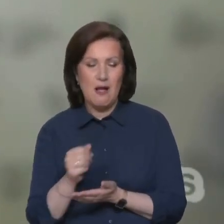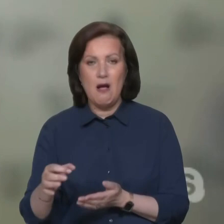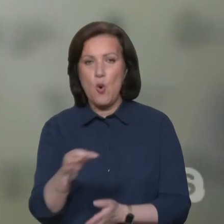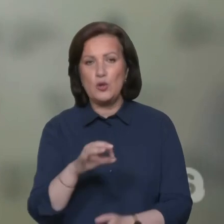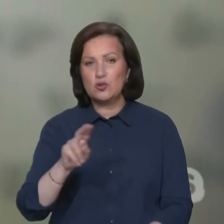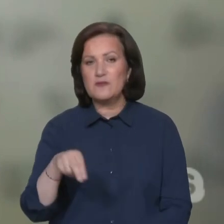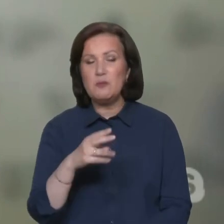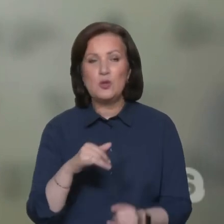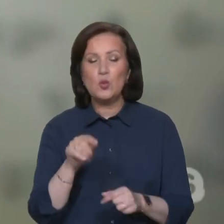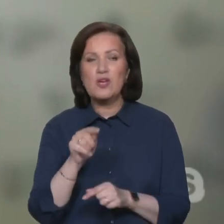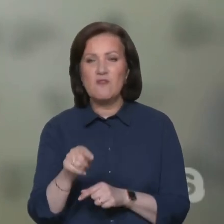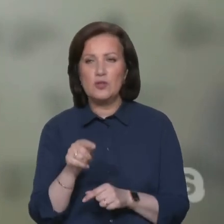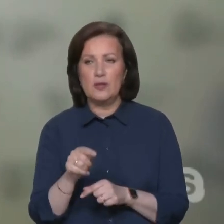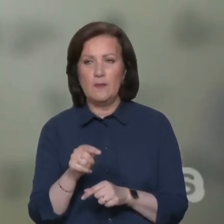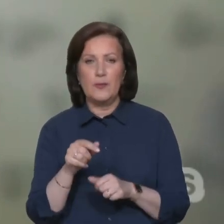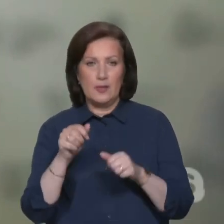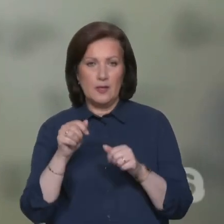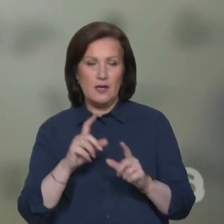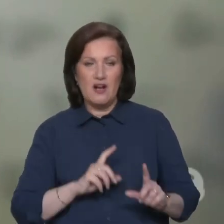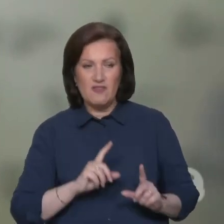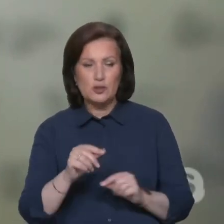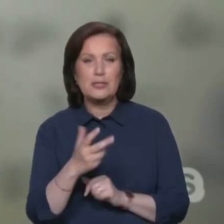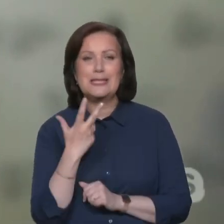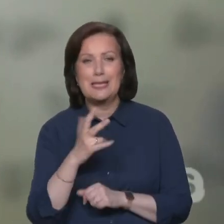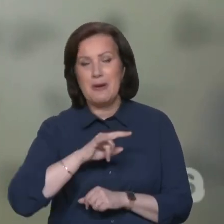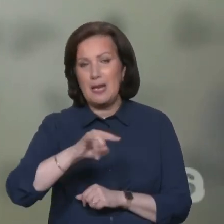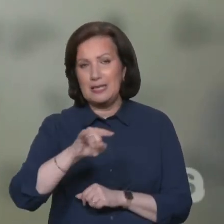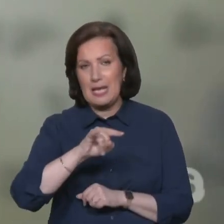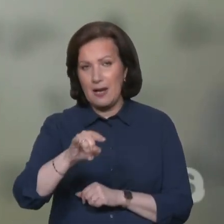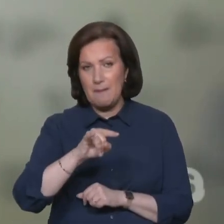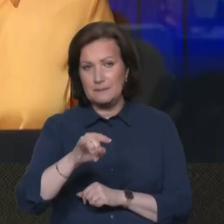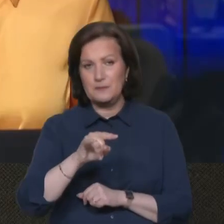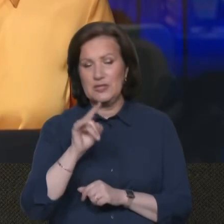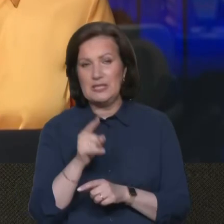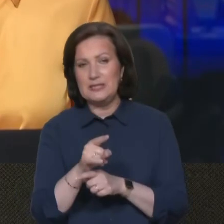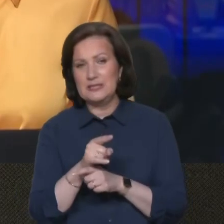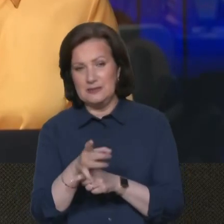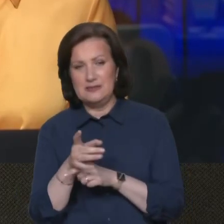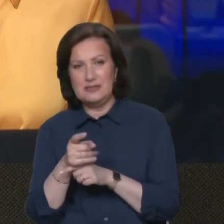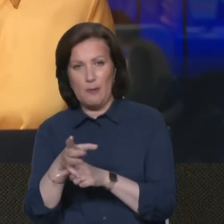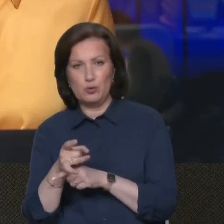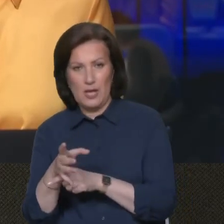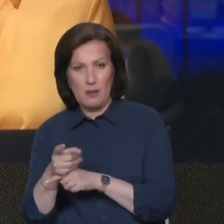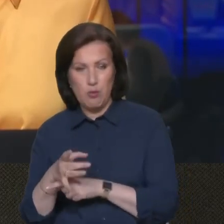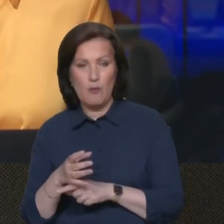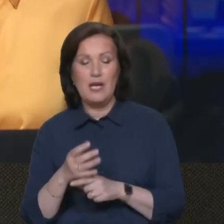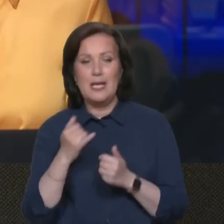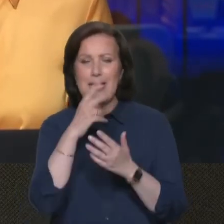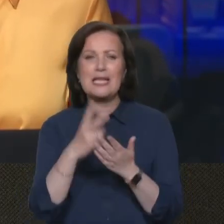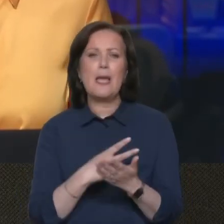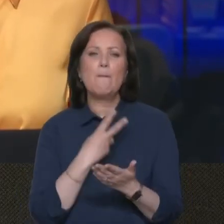Зміїний, куди вони вирушили аж трьома літаками і запускали керовані авіабомби, для